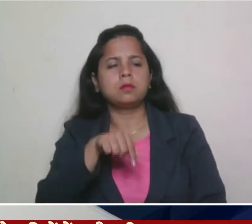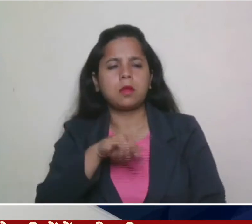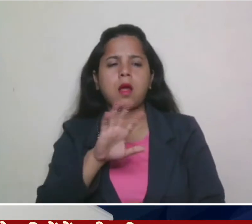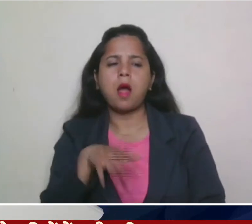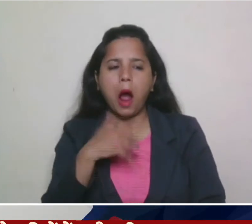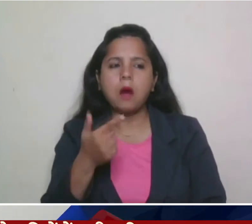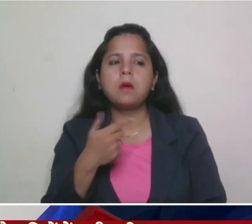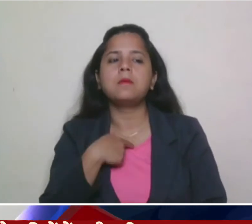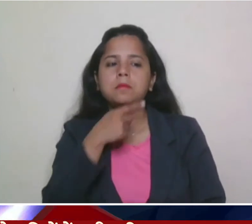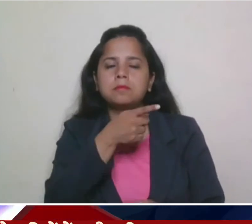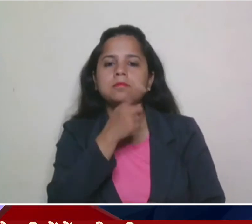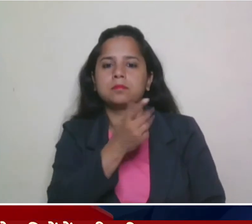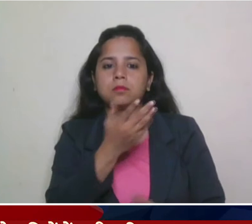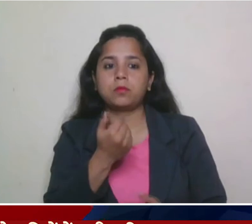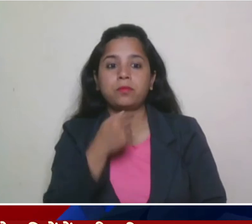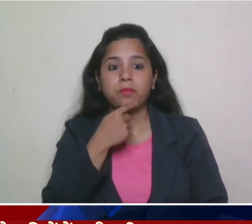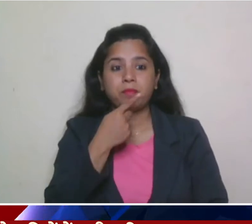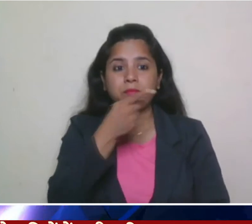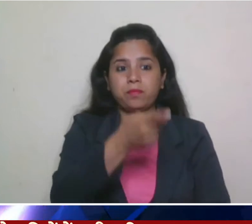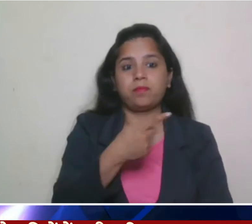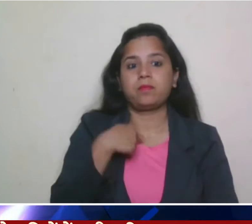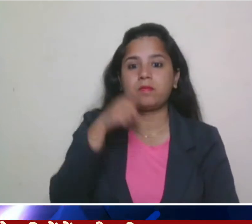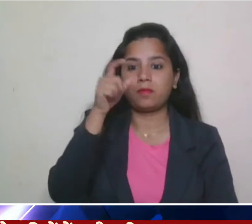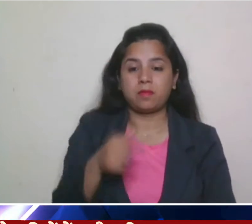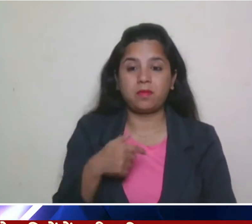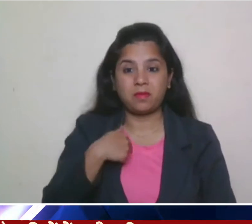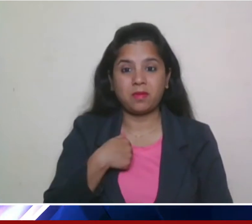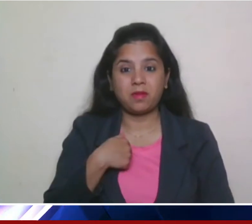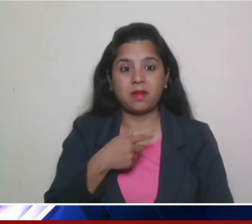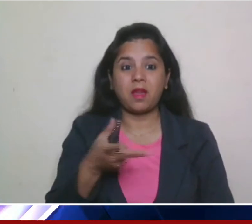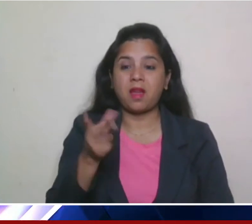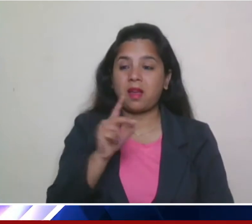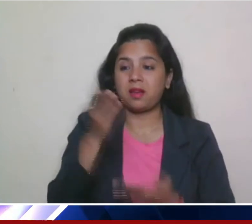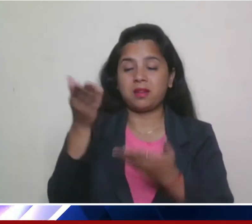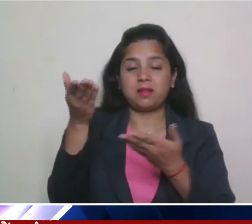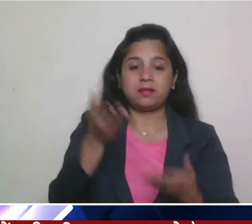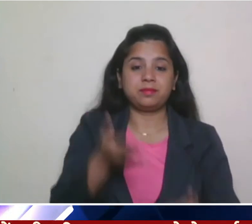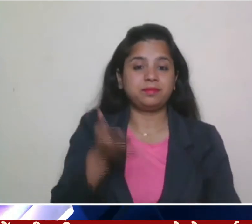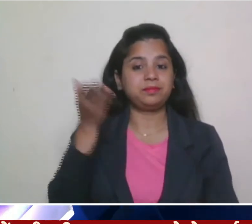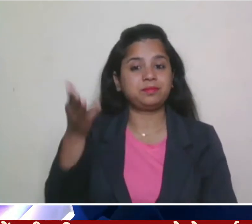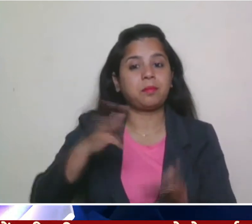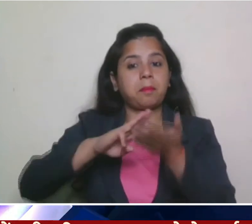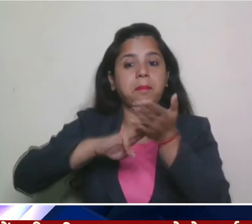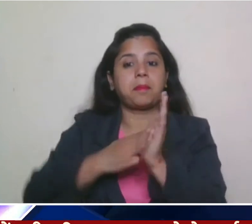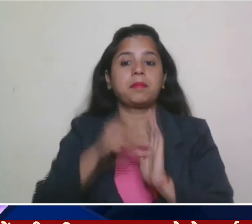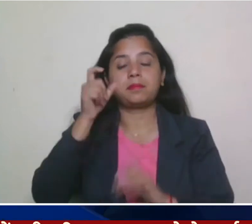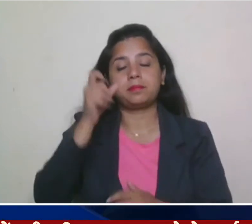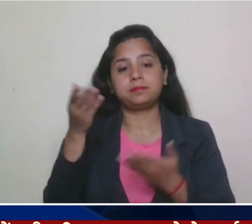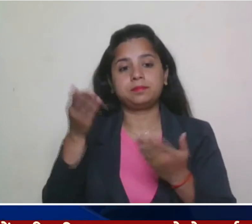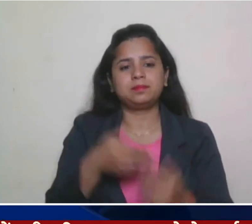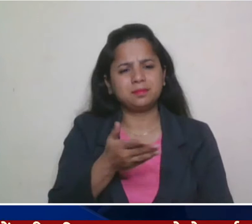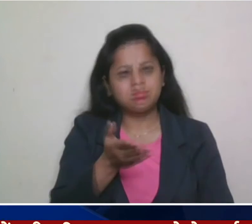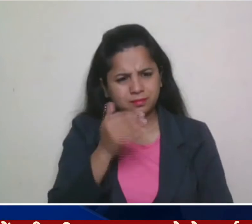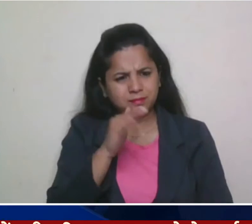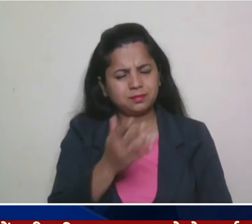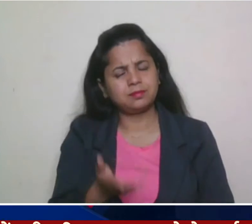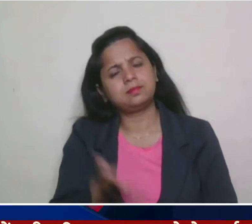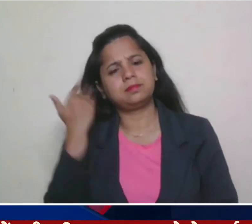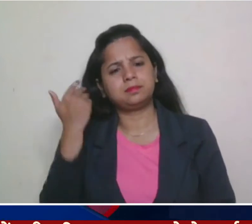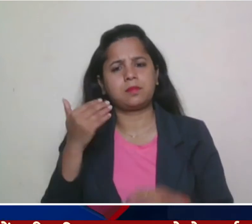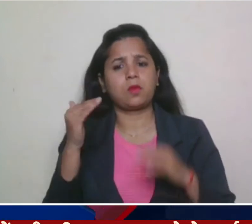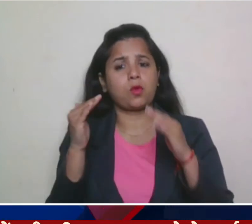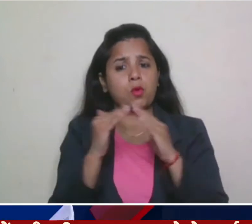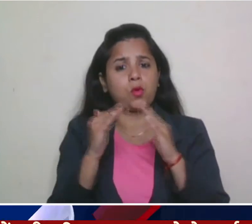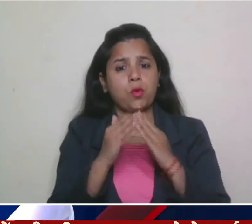दाओ मामा स्री का दूट फीर से आगए चलो दाओ गर पर